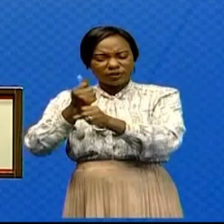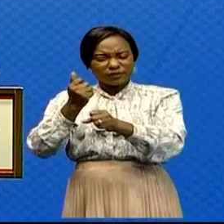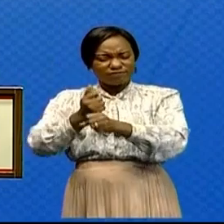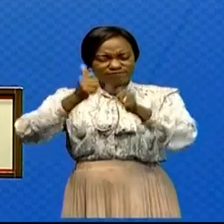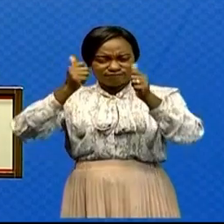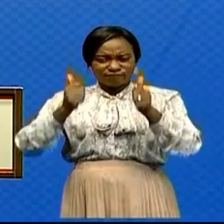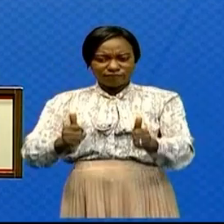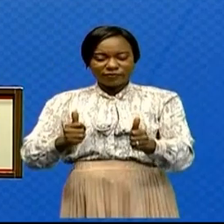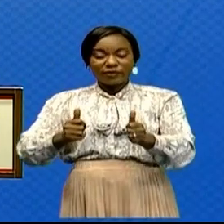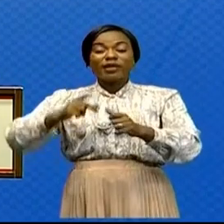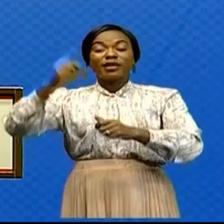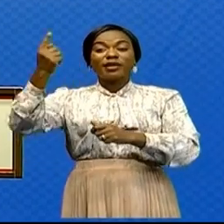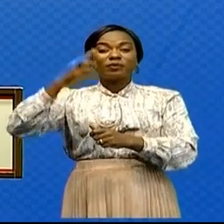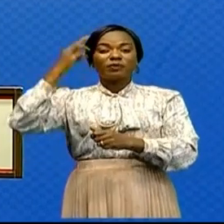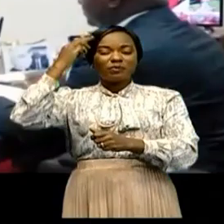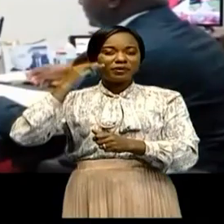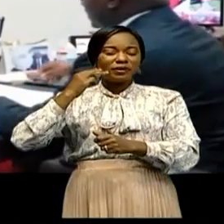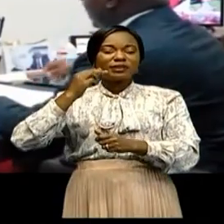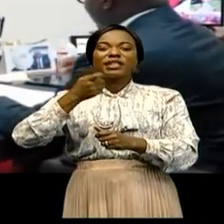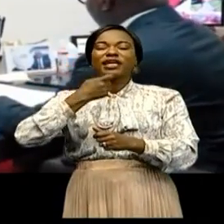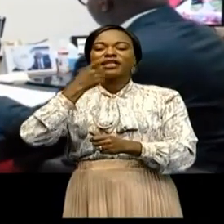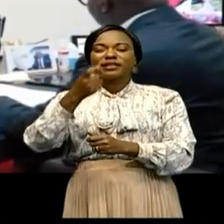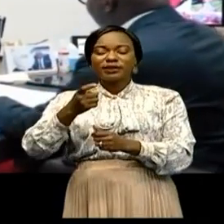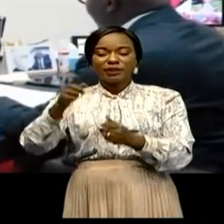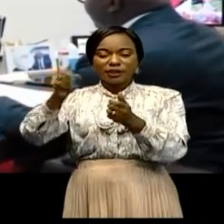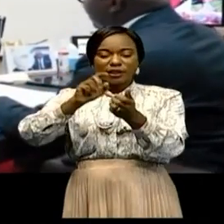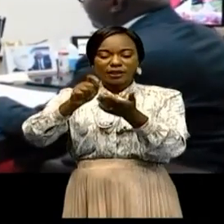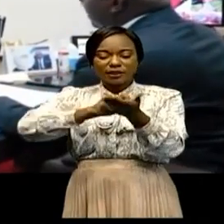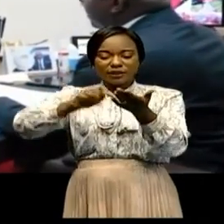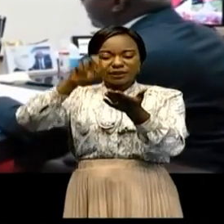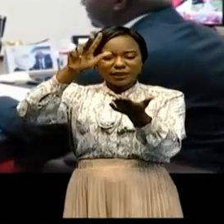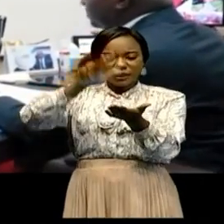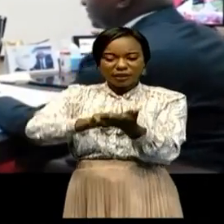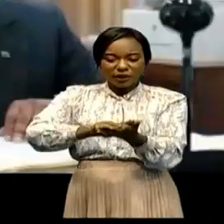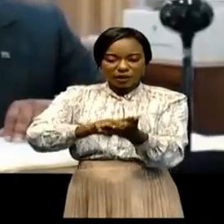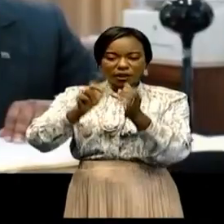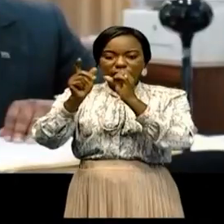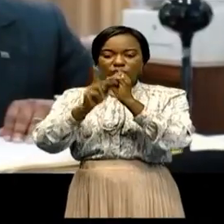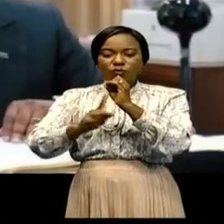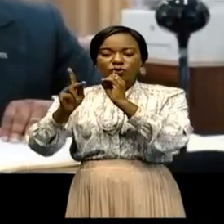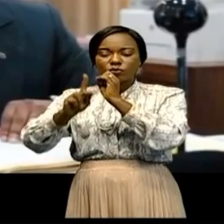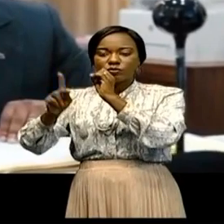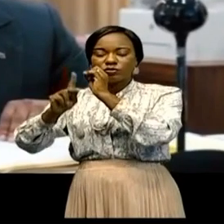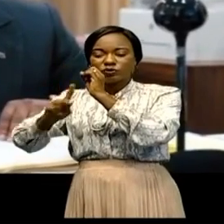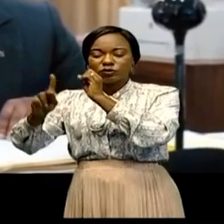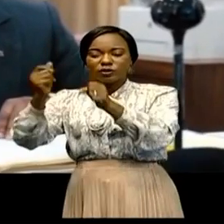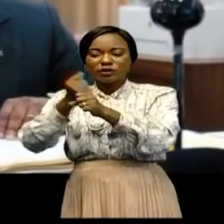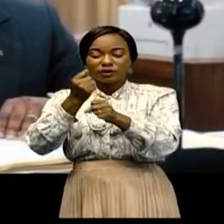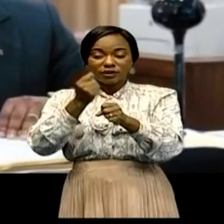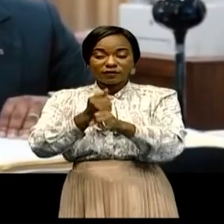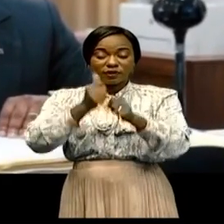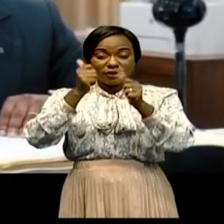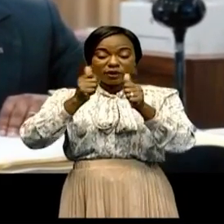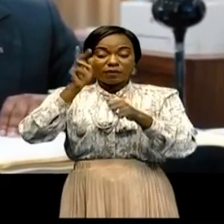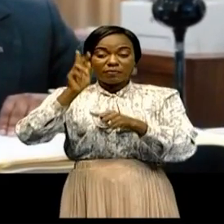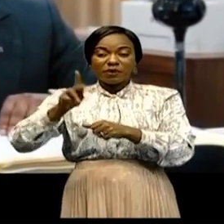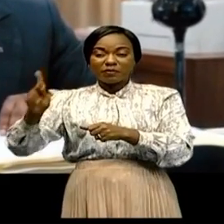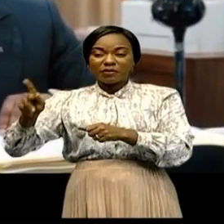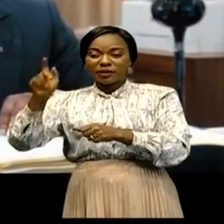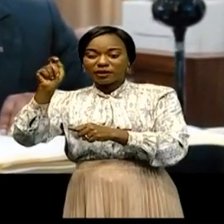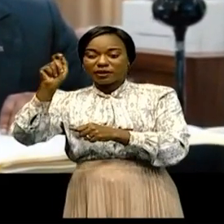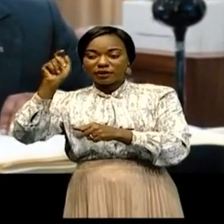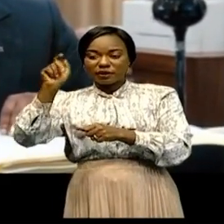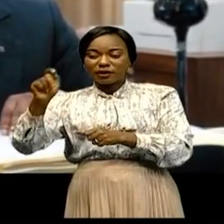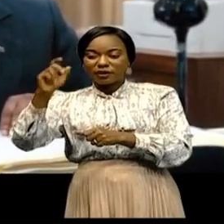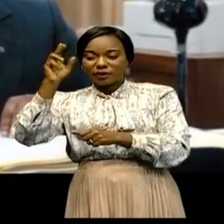Le Premier ministre a salué la signature du programme pays de promotion du travail décent, PPT2RDC,